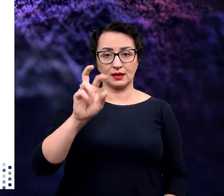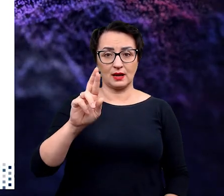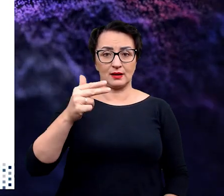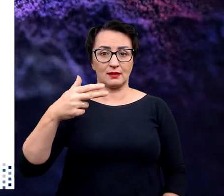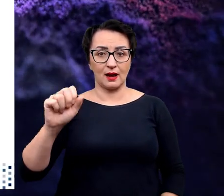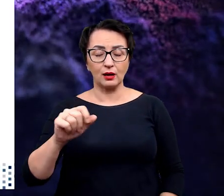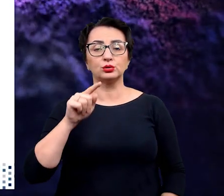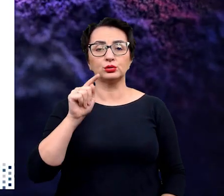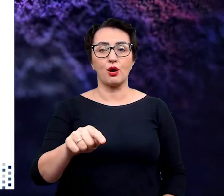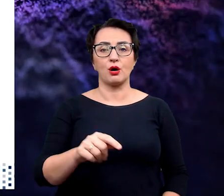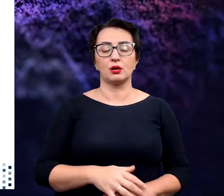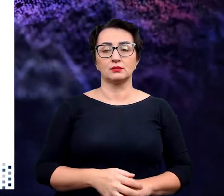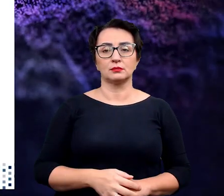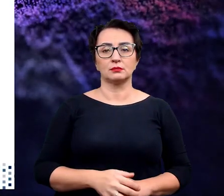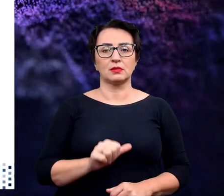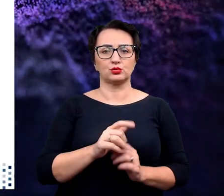zastosowaniu SHRNA